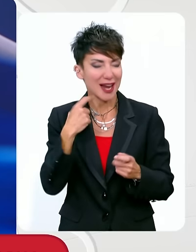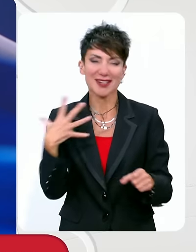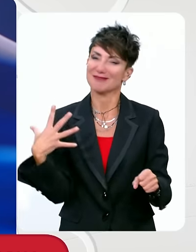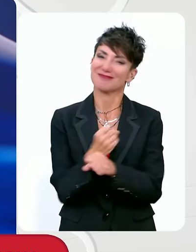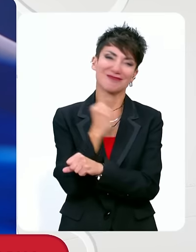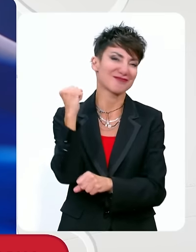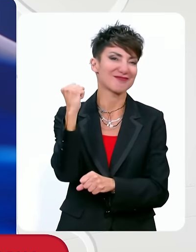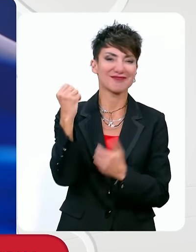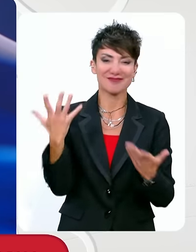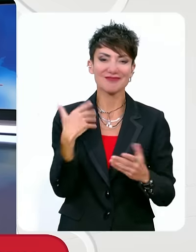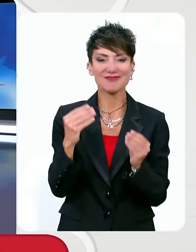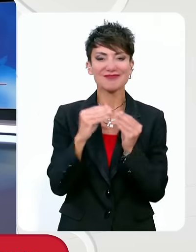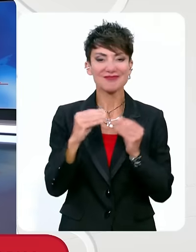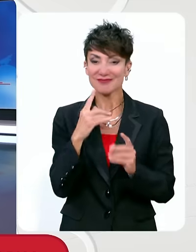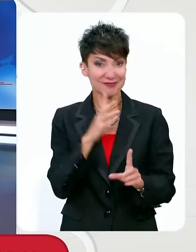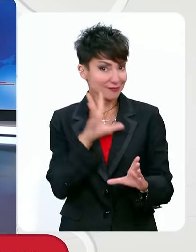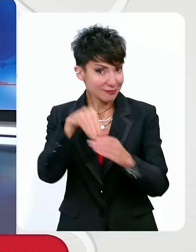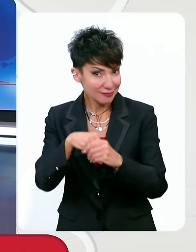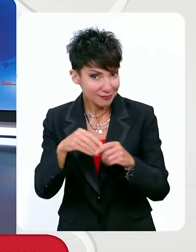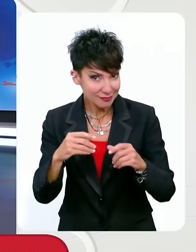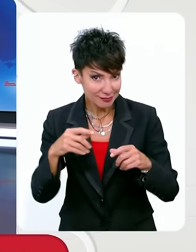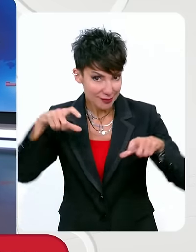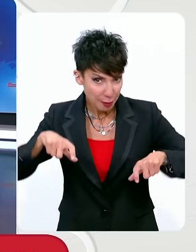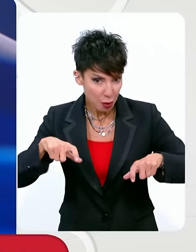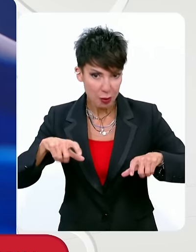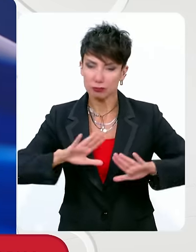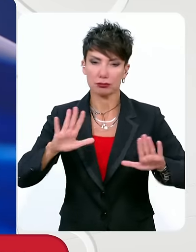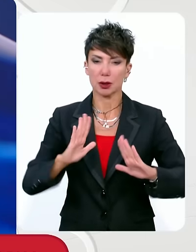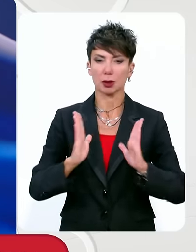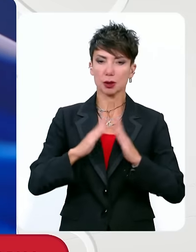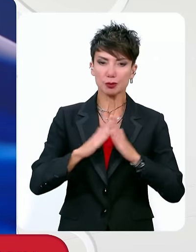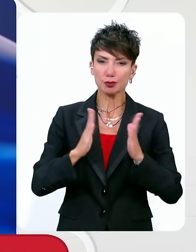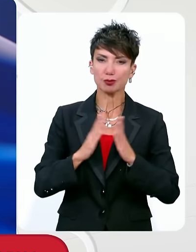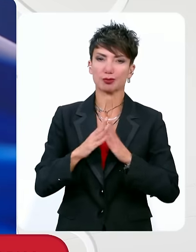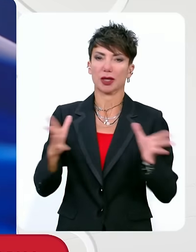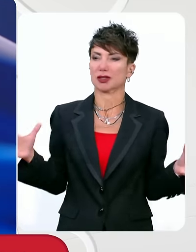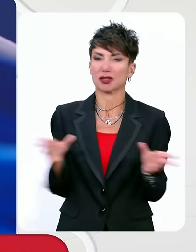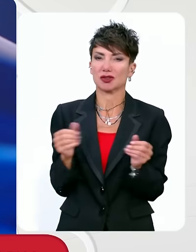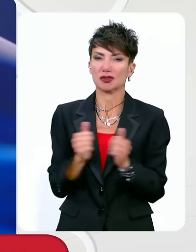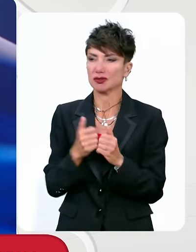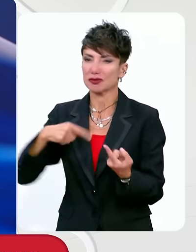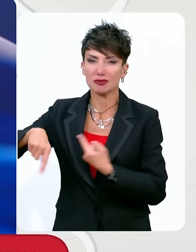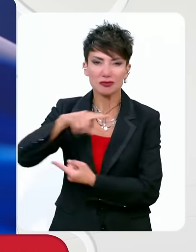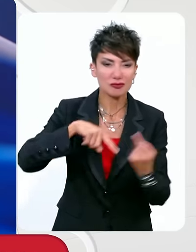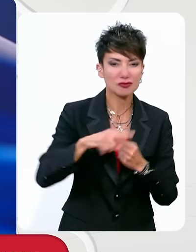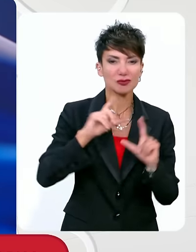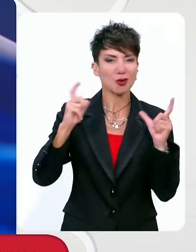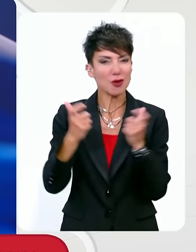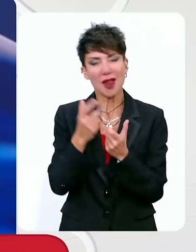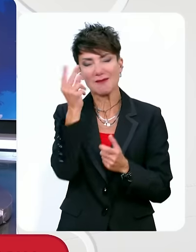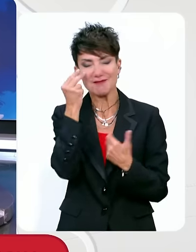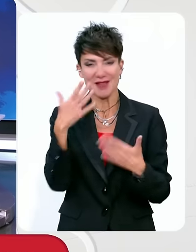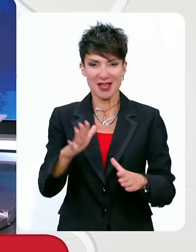ο Ολυμπιακός. Δεν πήγατε στο γήπεδο. Όχι, όχι. Σπίτι, με συντρόφους, με την οικογένεια, το είδα.